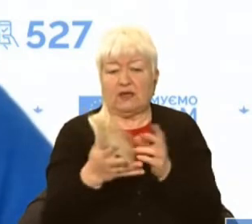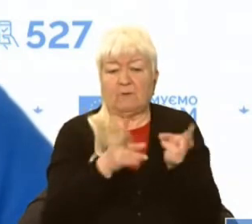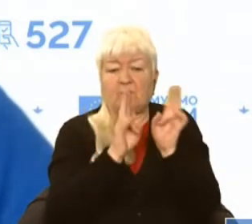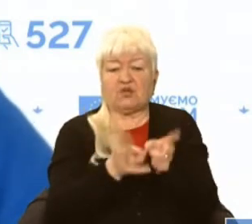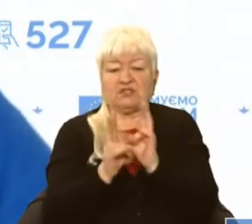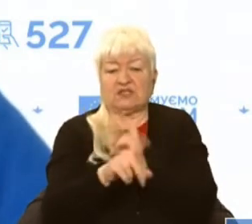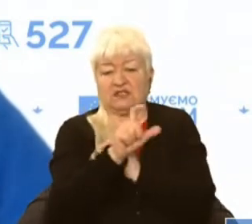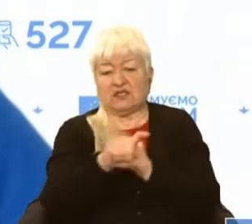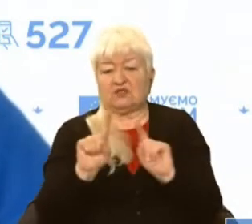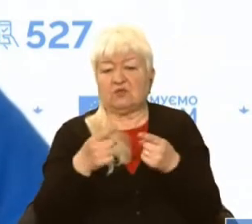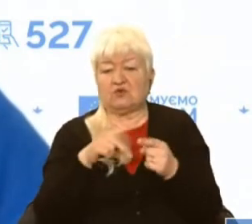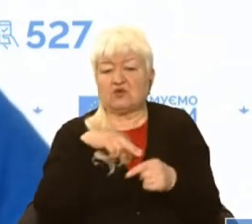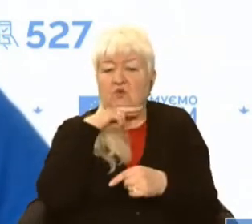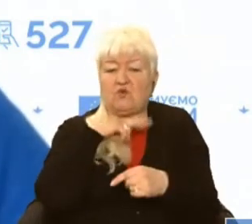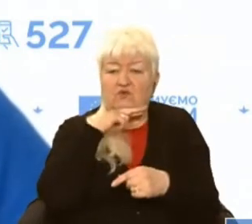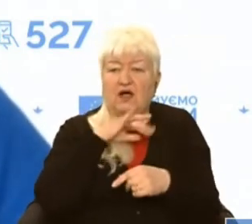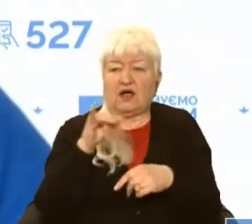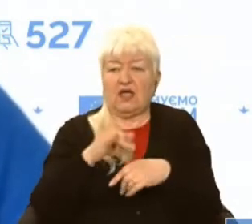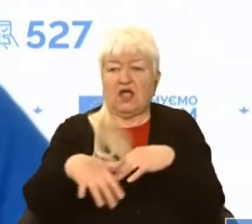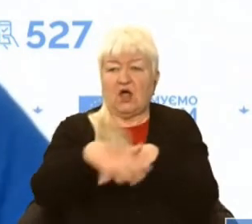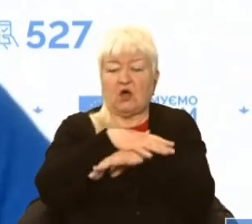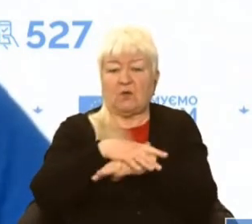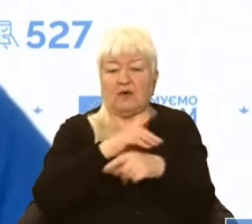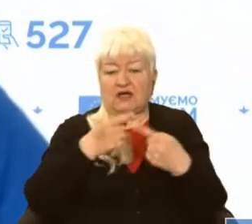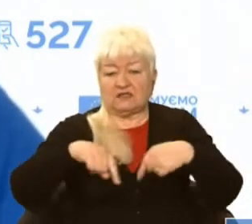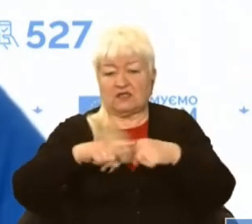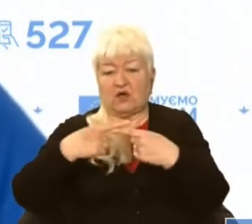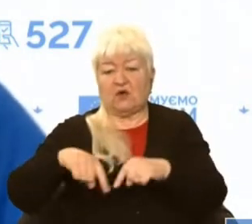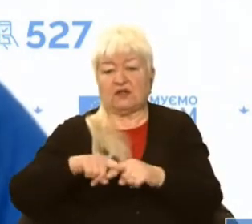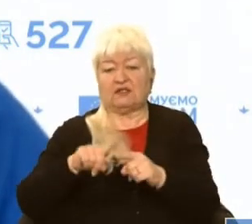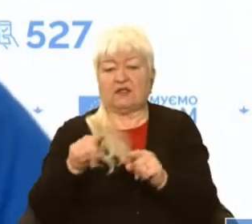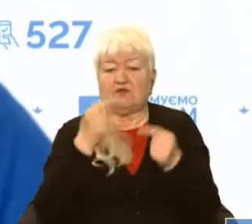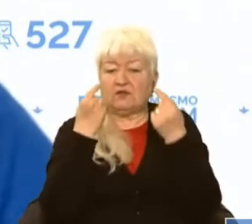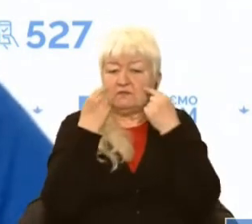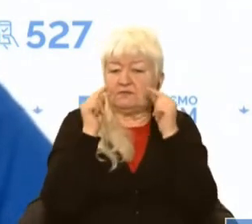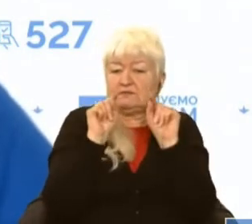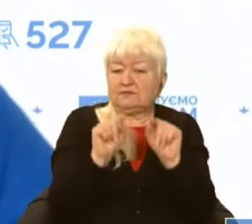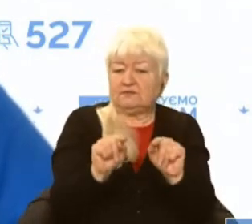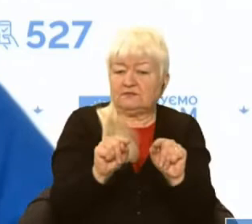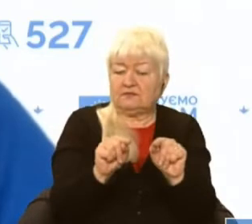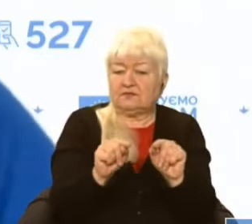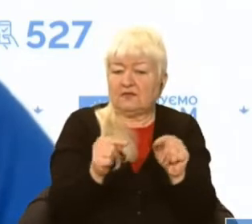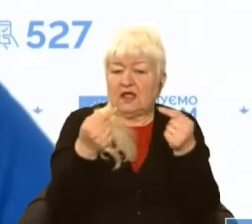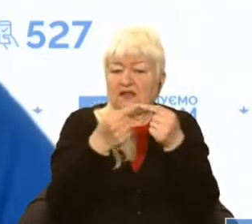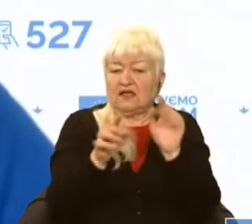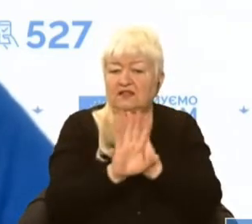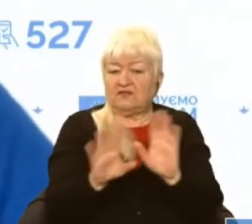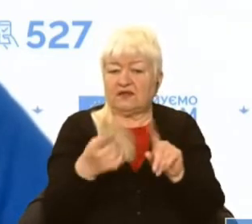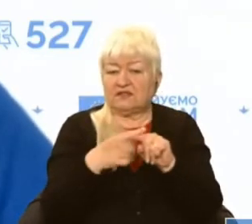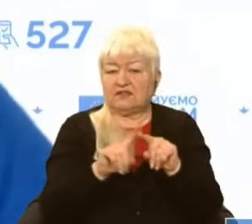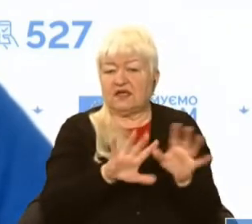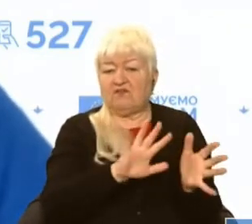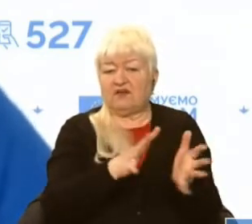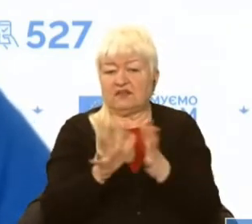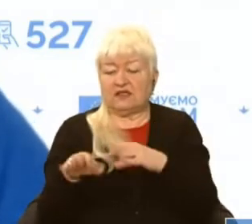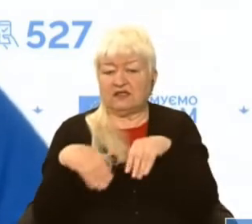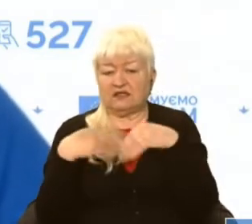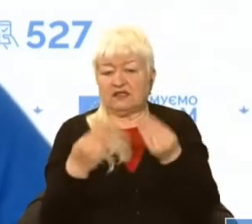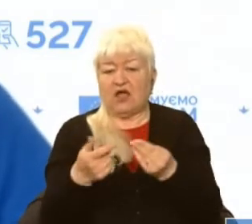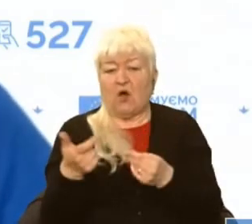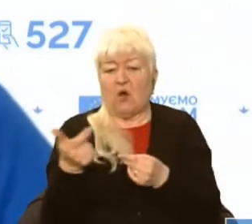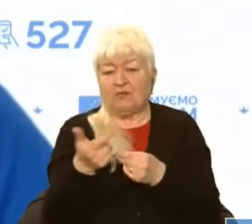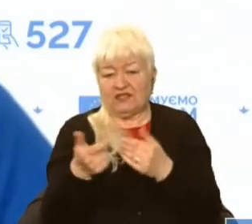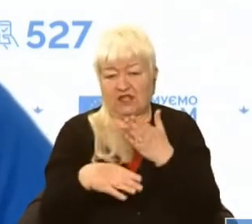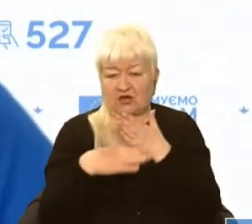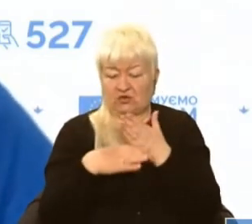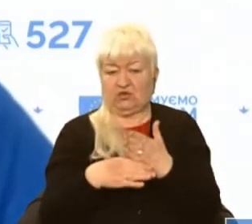увага і громадських організацій, державних структур, вона сфокусована не на визначення цих випадків, а на надання гуманітарної допомоги.